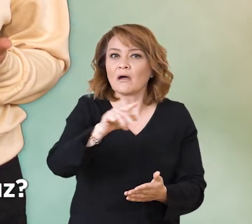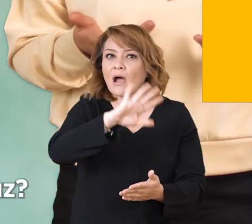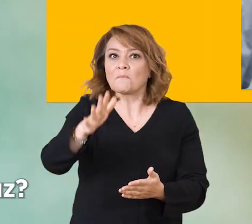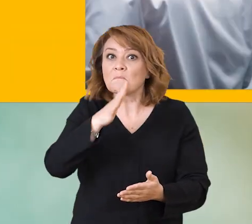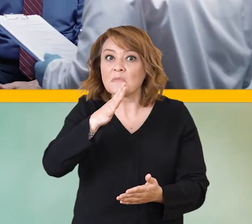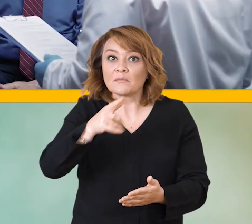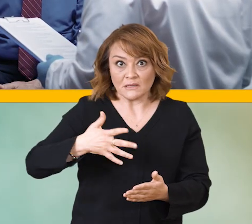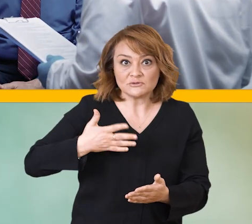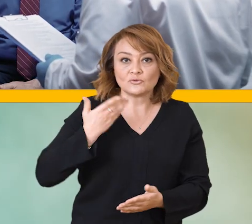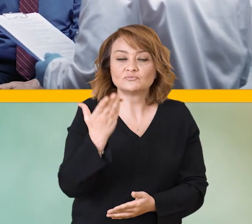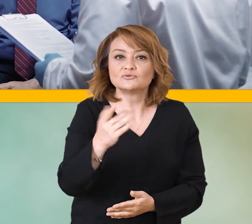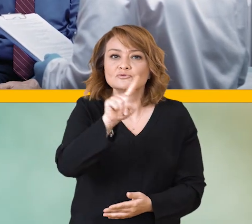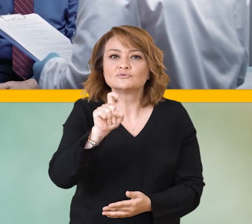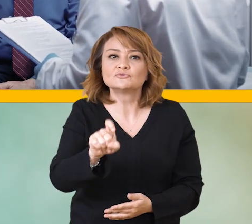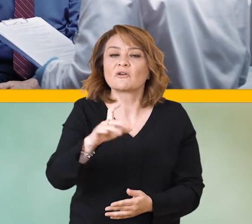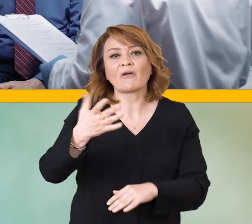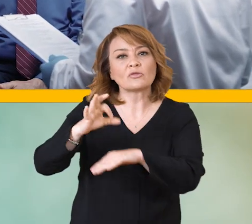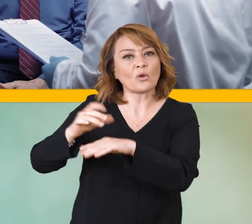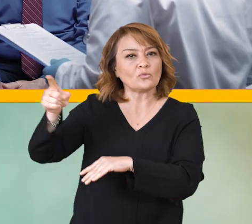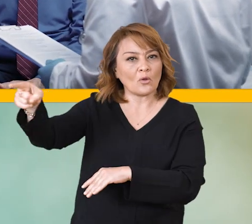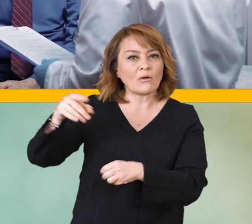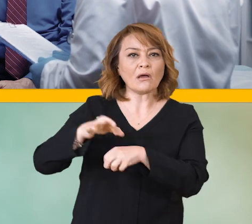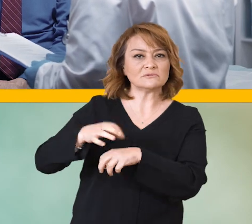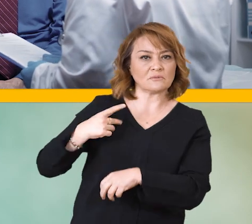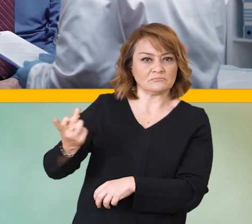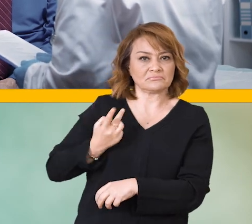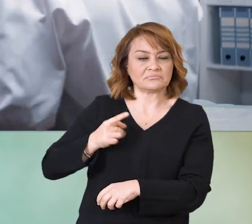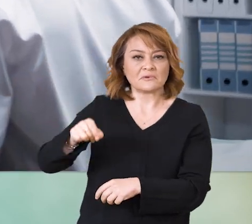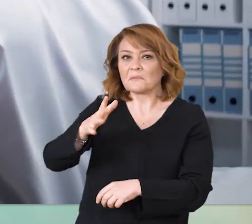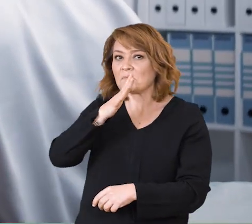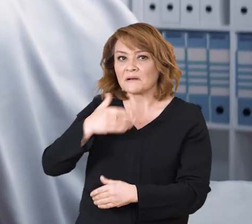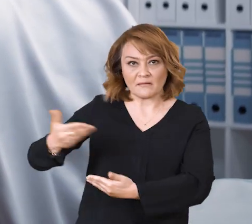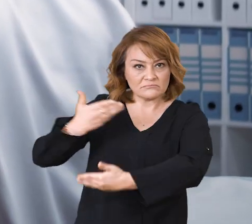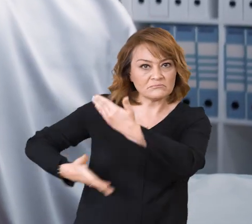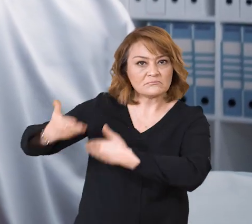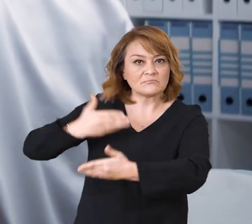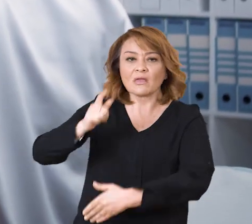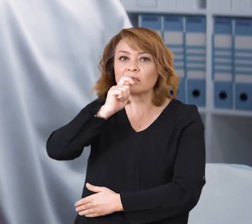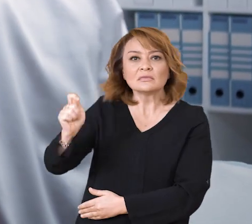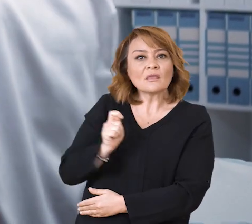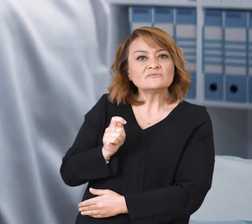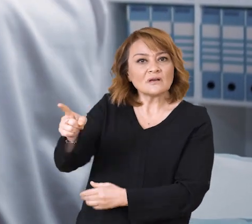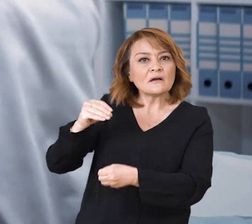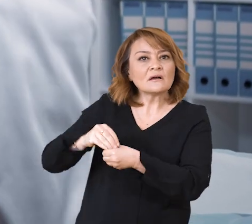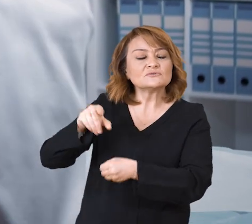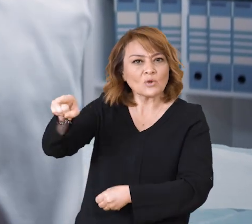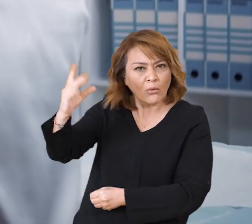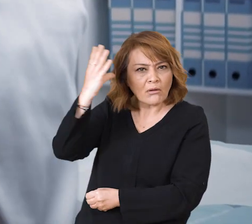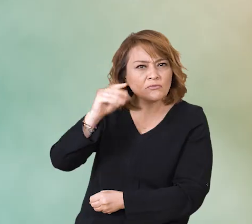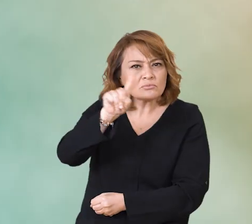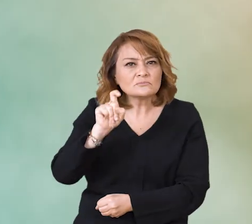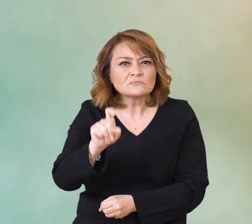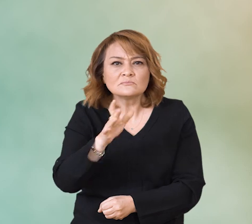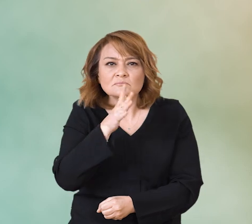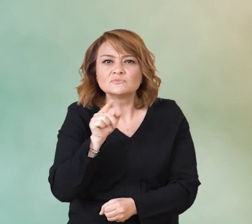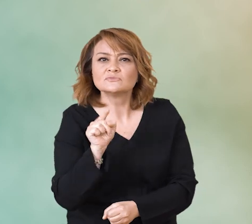istiyor musunuz? Veya hekiminiz hastalığınızla ilgili size bilgi verirken, tavsiyelerde bulunurken onu anlayabiliyor musunuz?